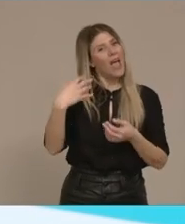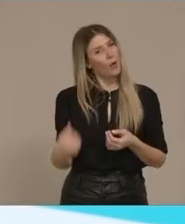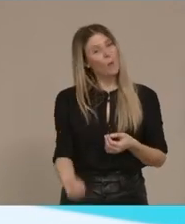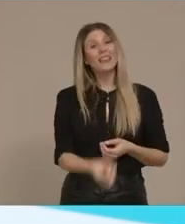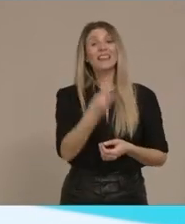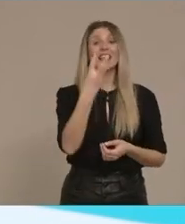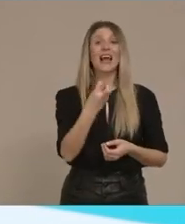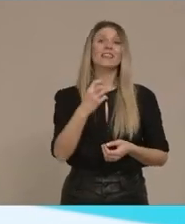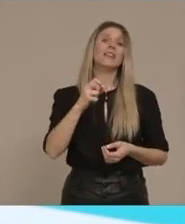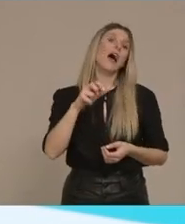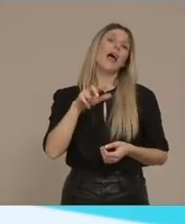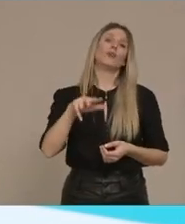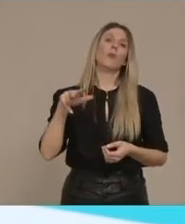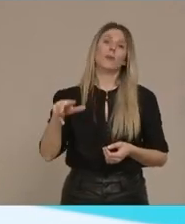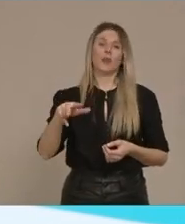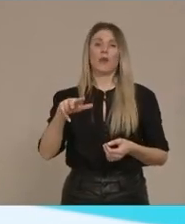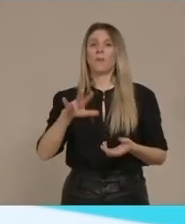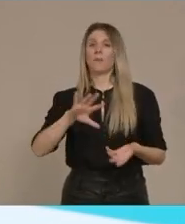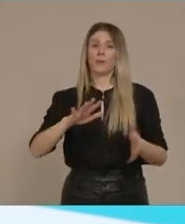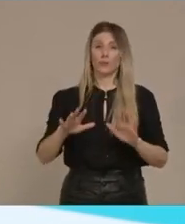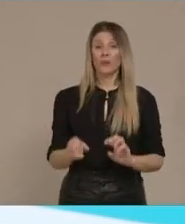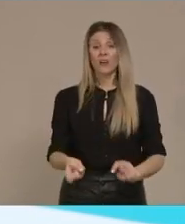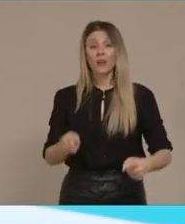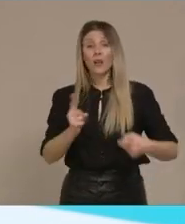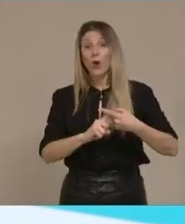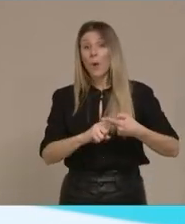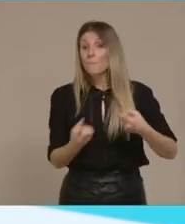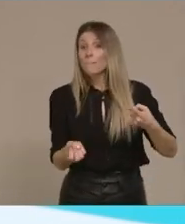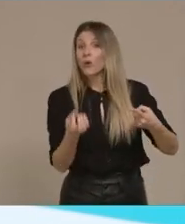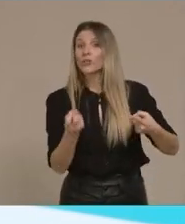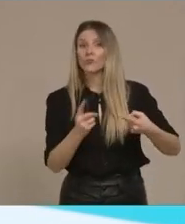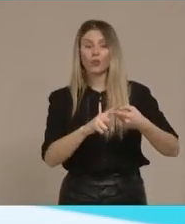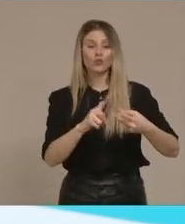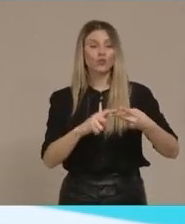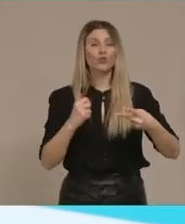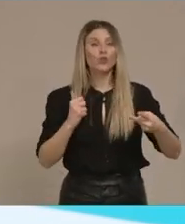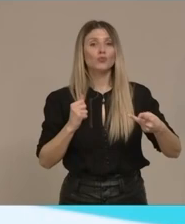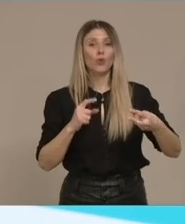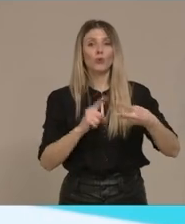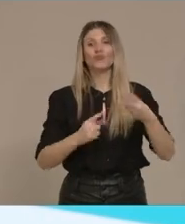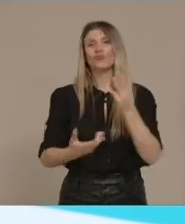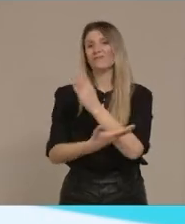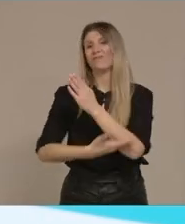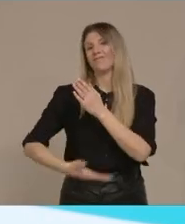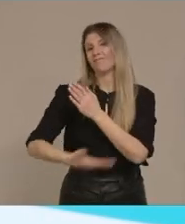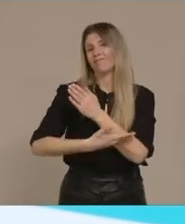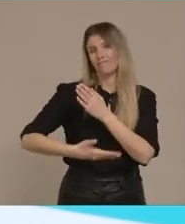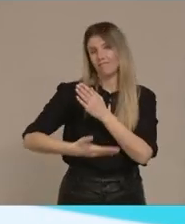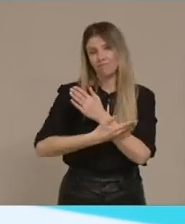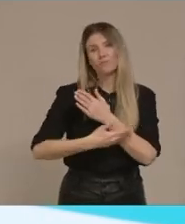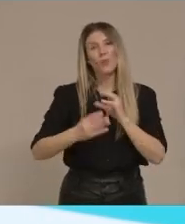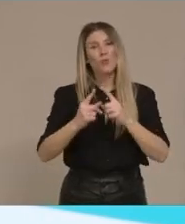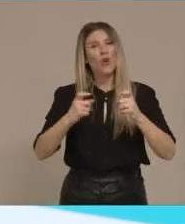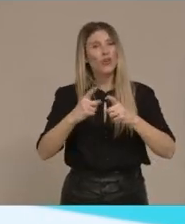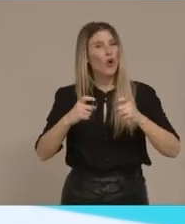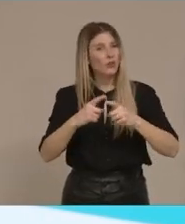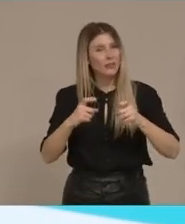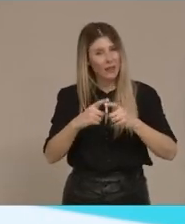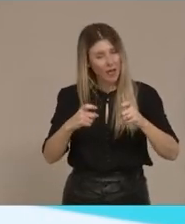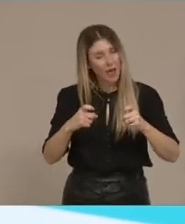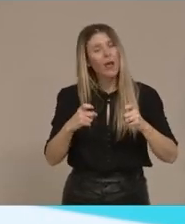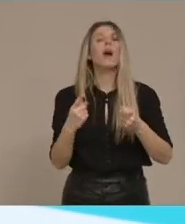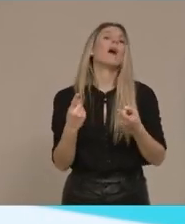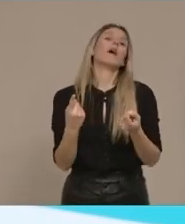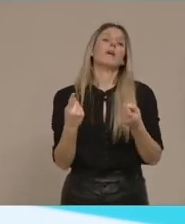τρίπτυχο πολιτισμός Τουρισμός Και πρωτογενής τομέας Με ποιοτικά προϊόντα Συνθέτουν ένα